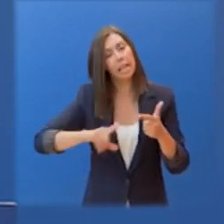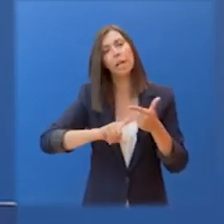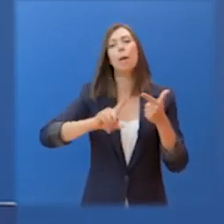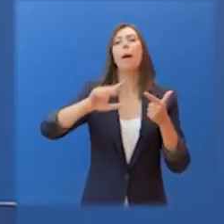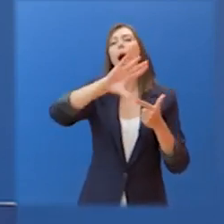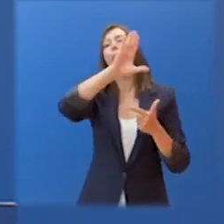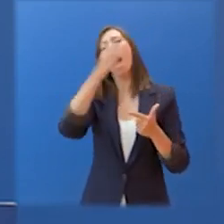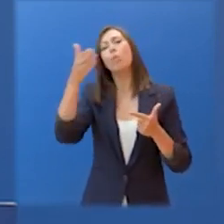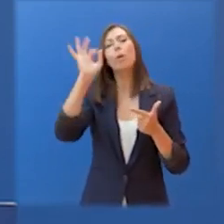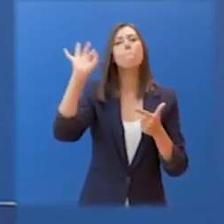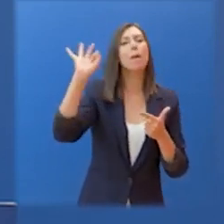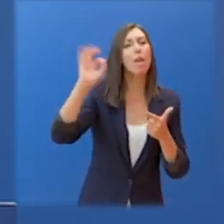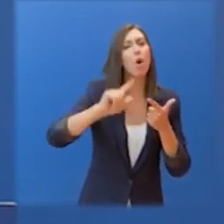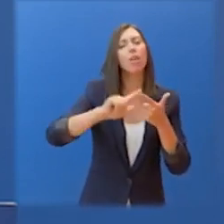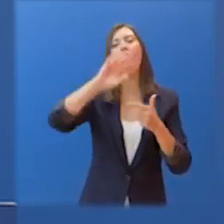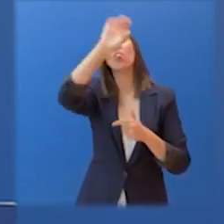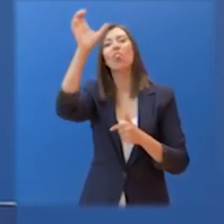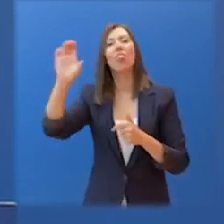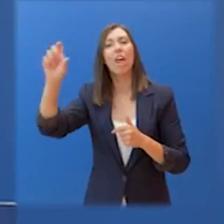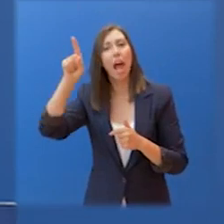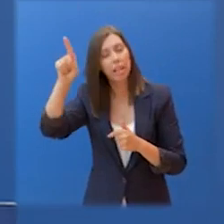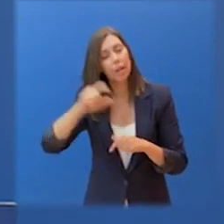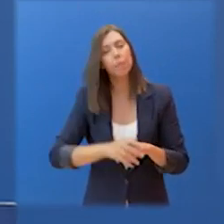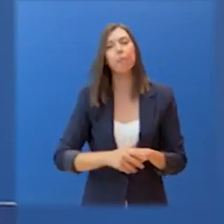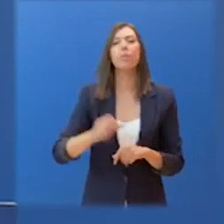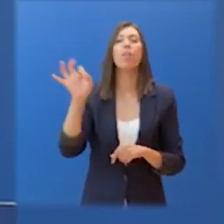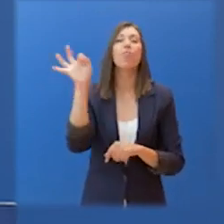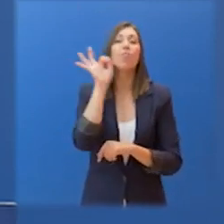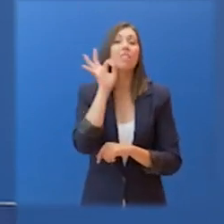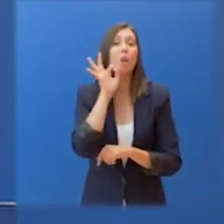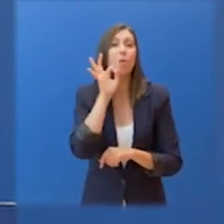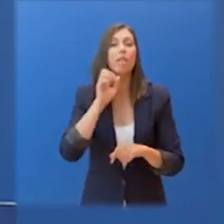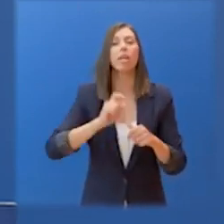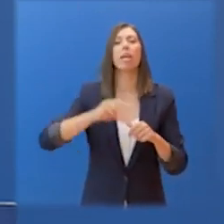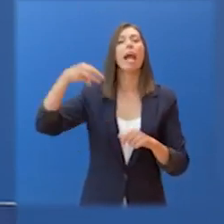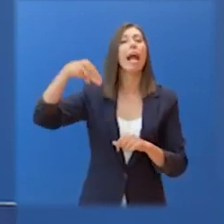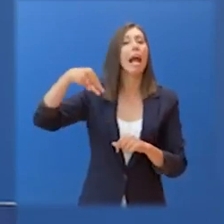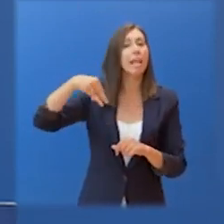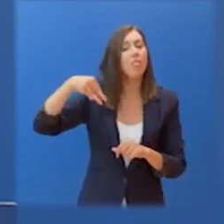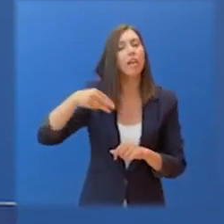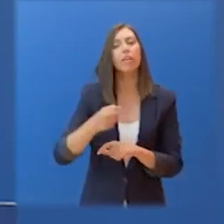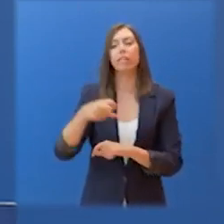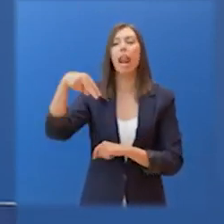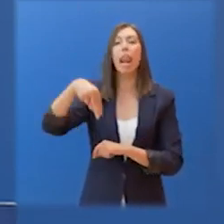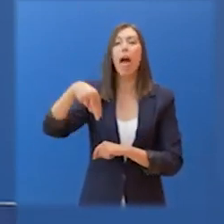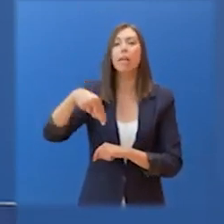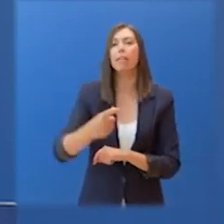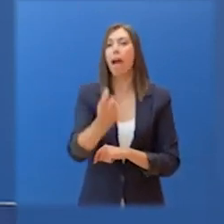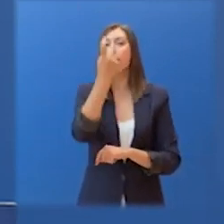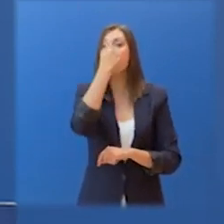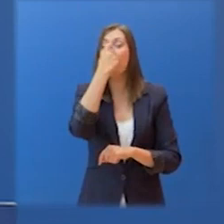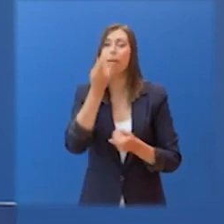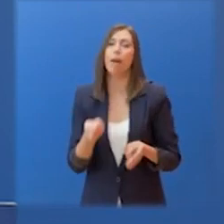Μακεδονίας και Θράκης. Στις Περιφερειακές Ενότητες Θεσσαλονίκης, Χαλκιδικής, Λάρισας και Κέρκυρας.